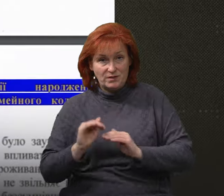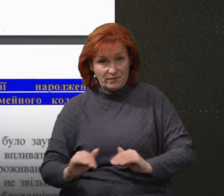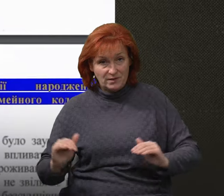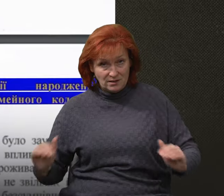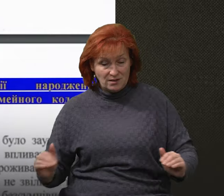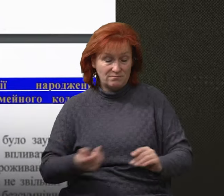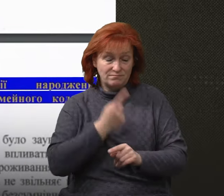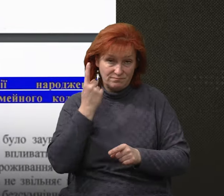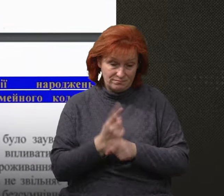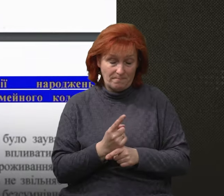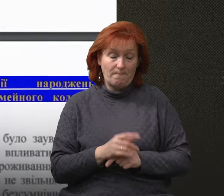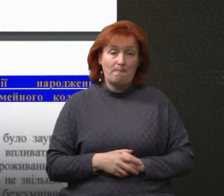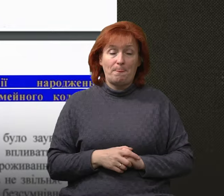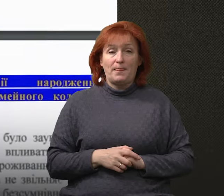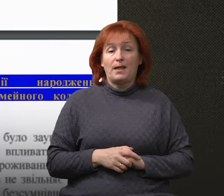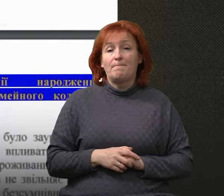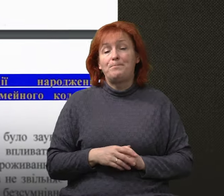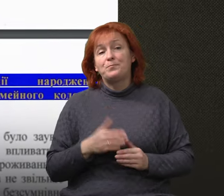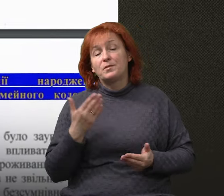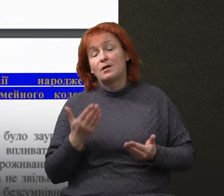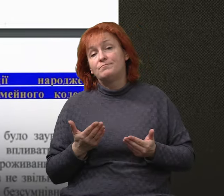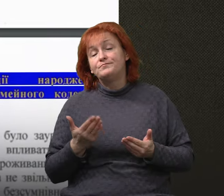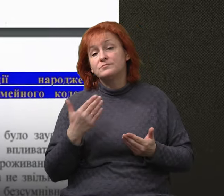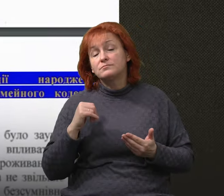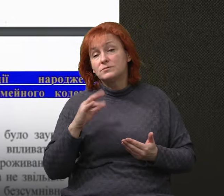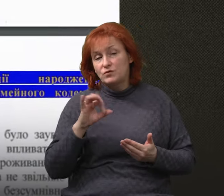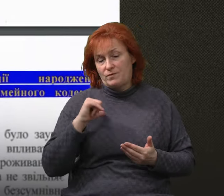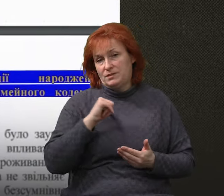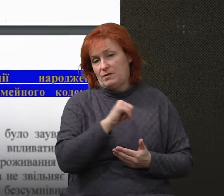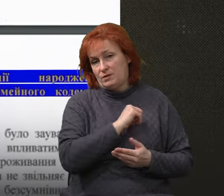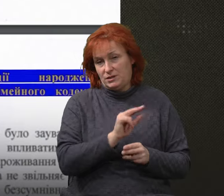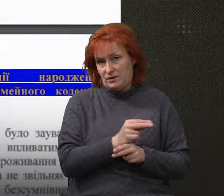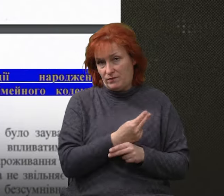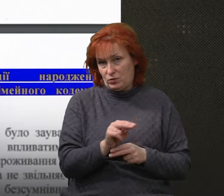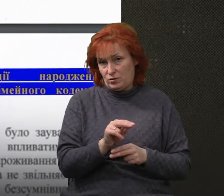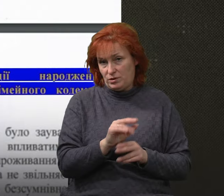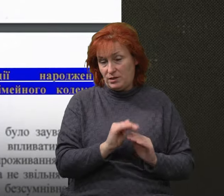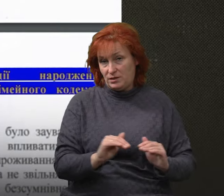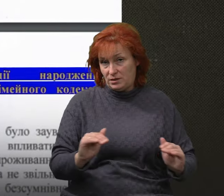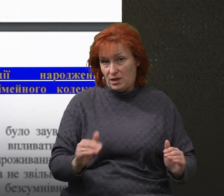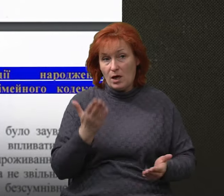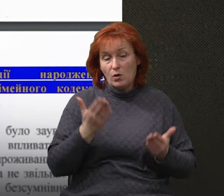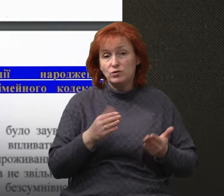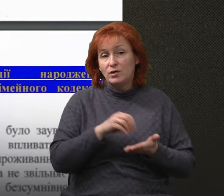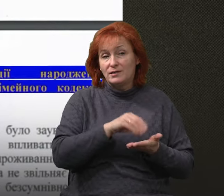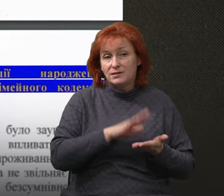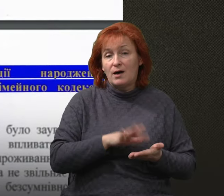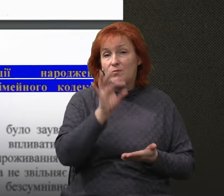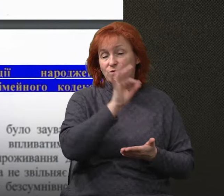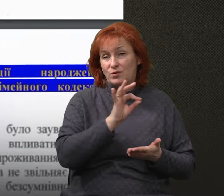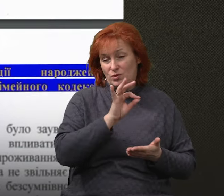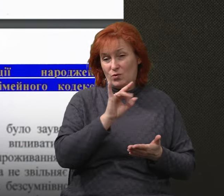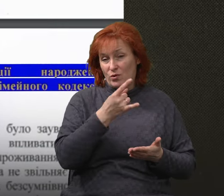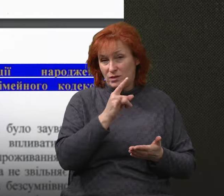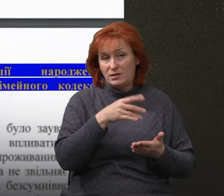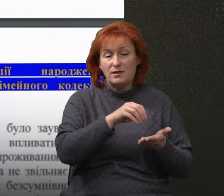місцях позбавлення волі, а також коли особа самостійно виховує та отримує дитину за рішенням суду. Або коли запис про батька такої дитини